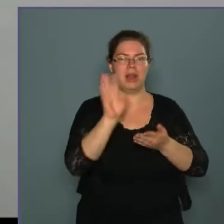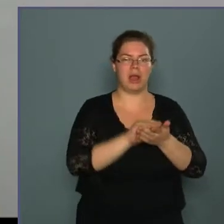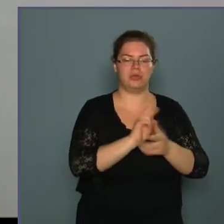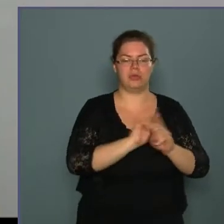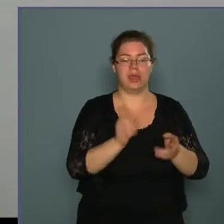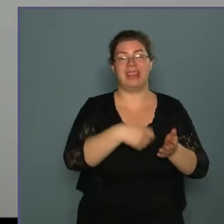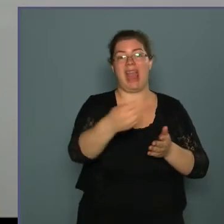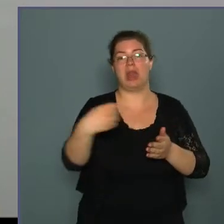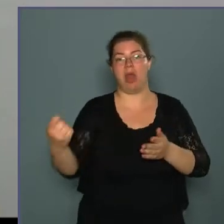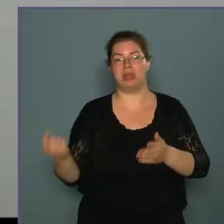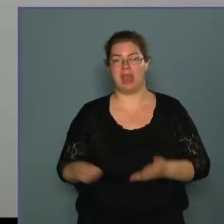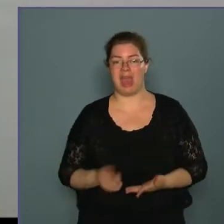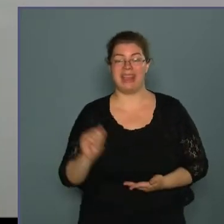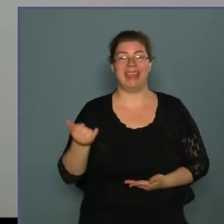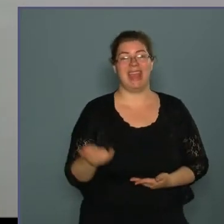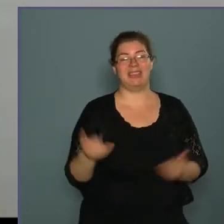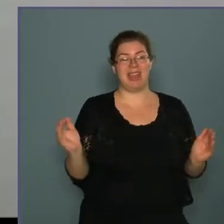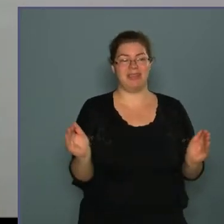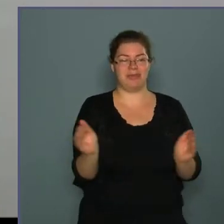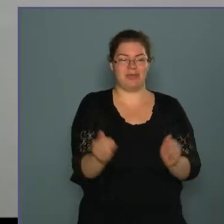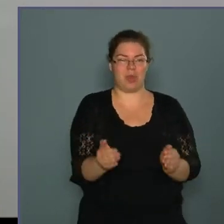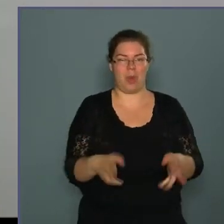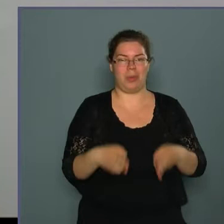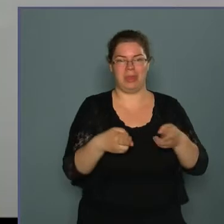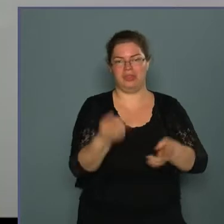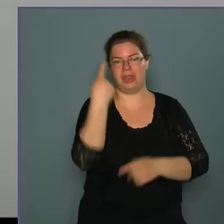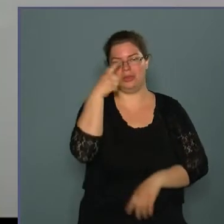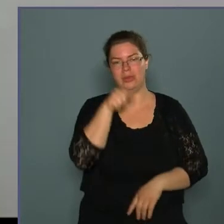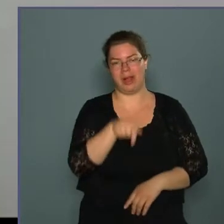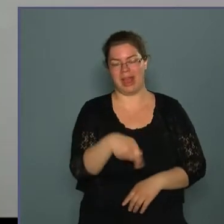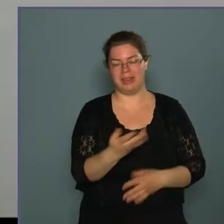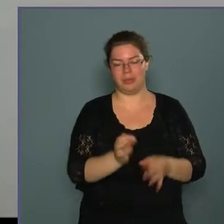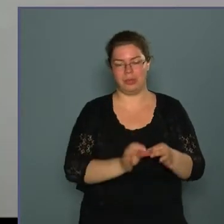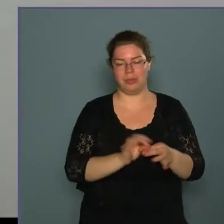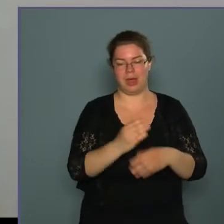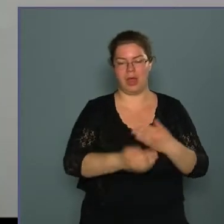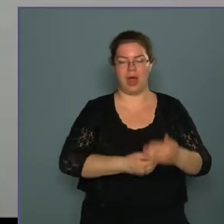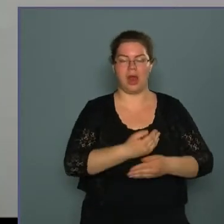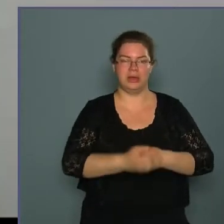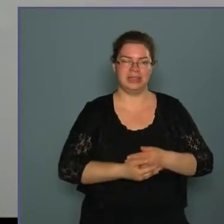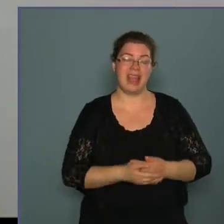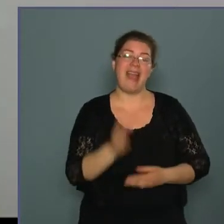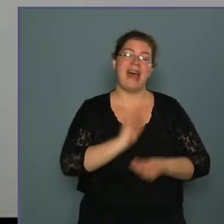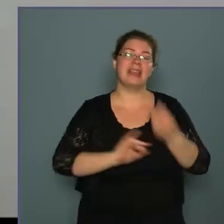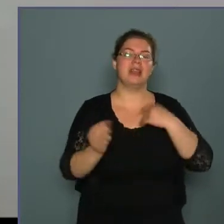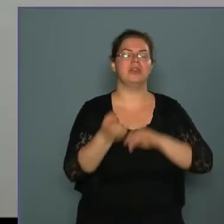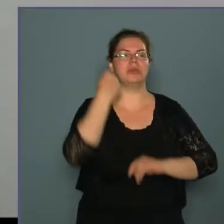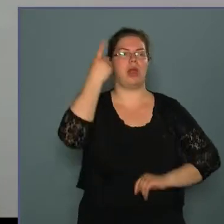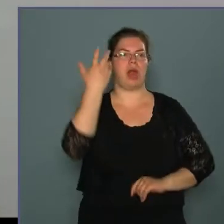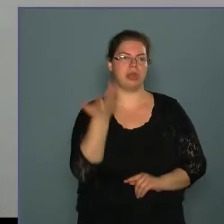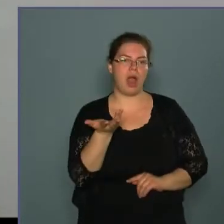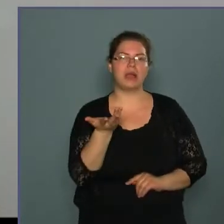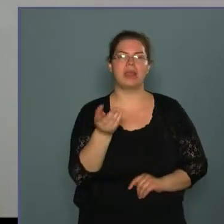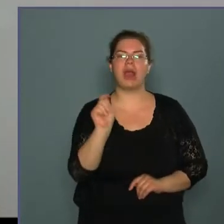rá, azokat eladják. Tehát egy viszonylag szűk mesdjén tudunk ez ügyben haladni. Ezért is találtak ki azt a